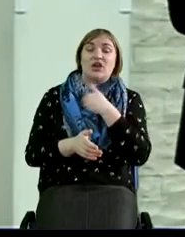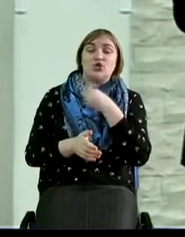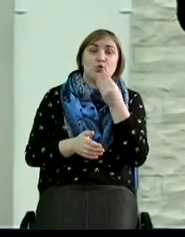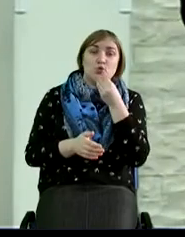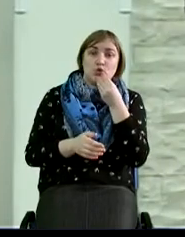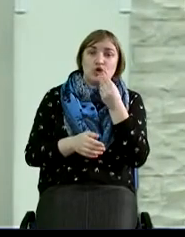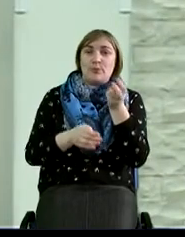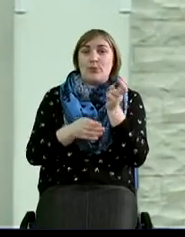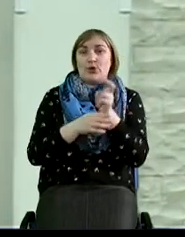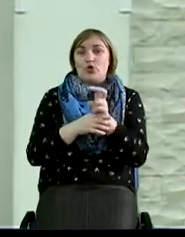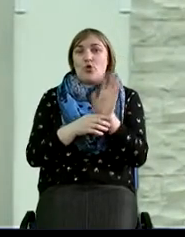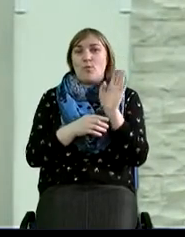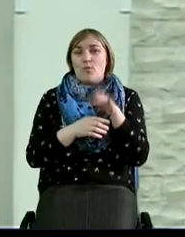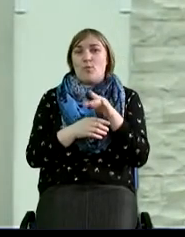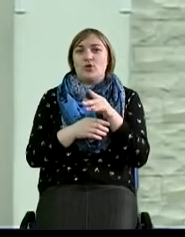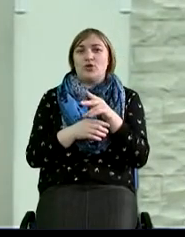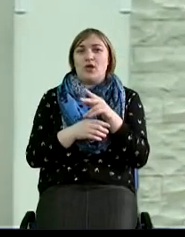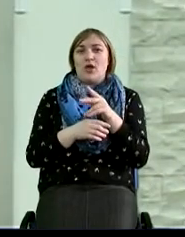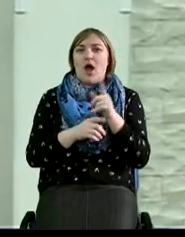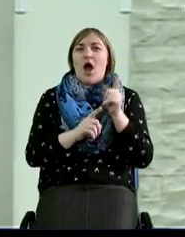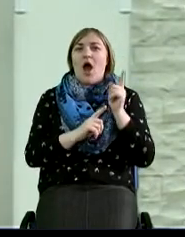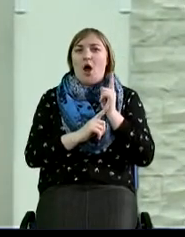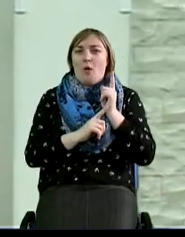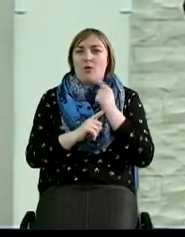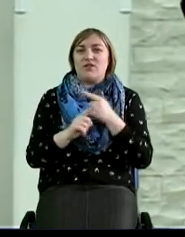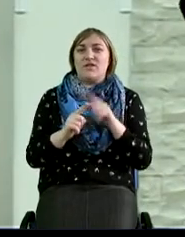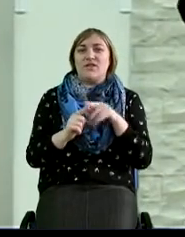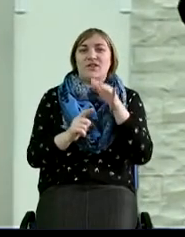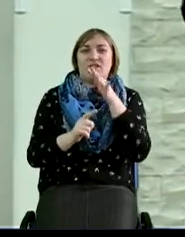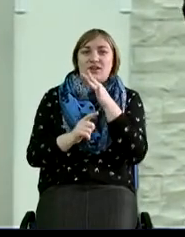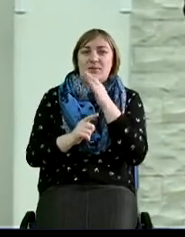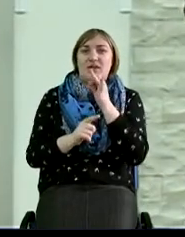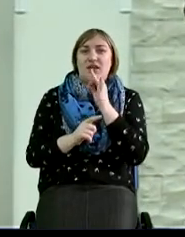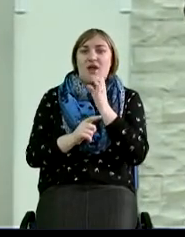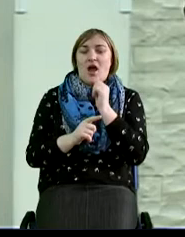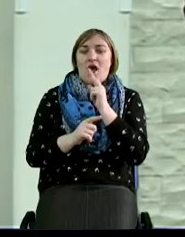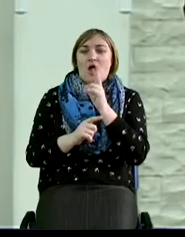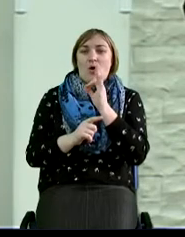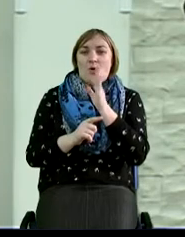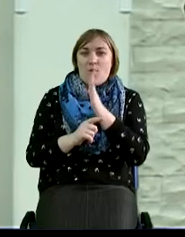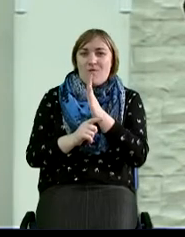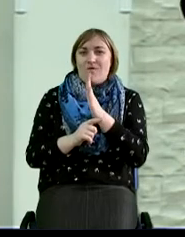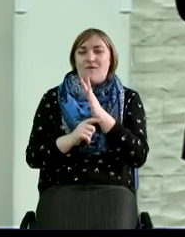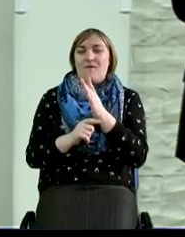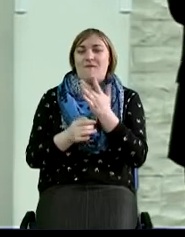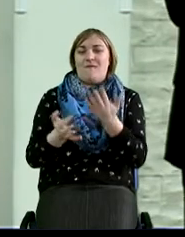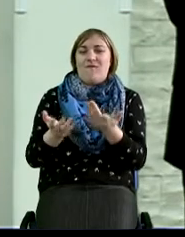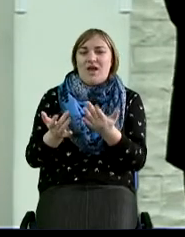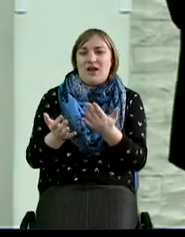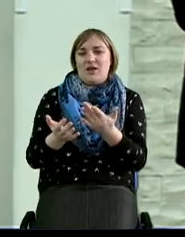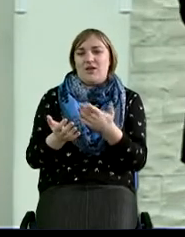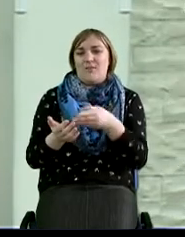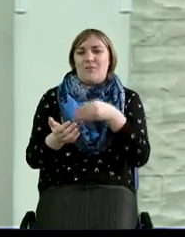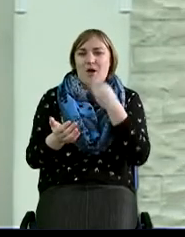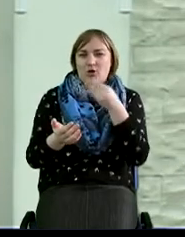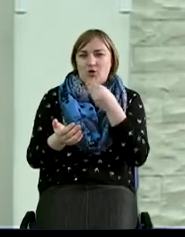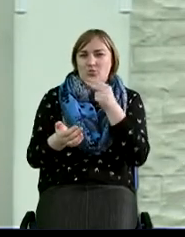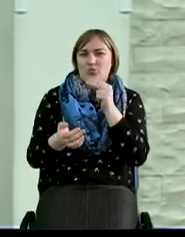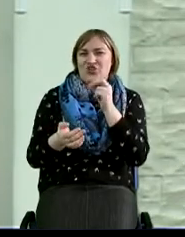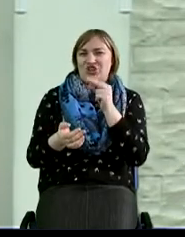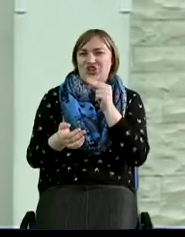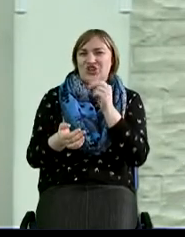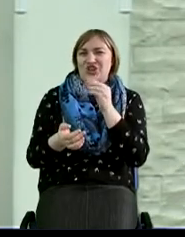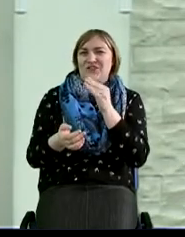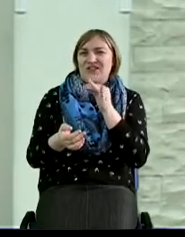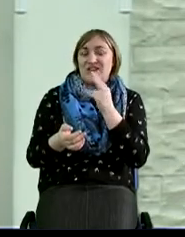когда пришел он после охоты. В это время Иаков варил чечевичную похлебку. И настолько он